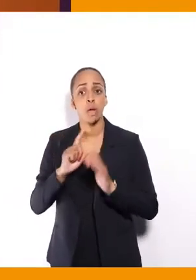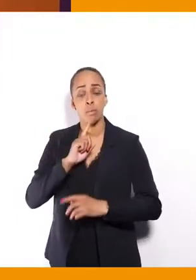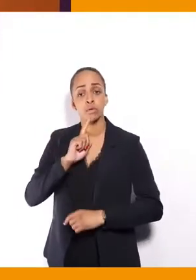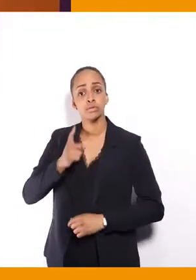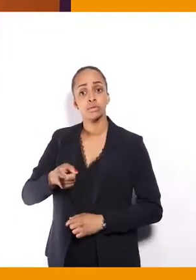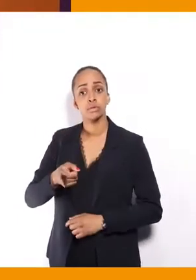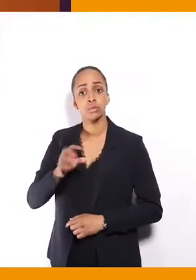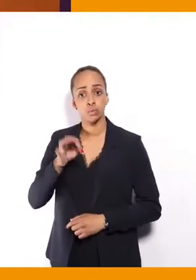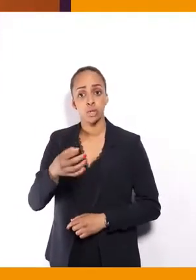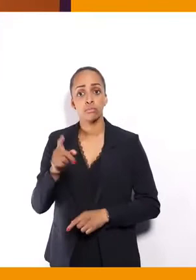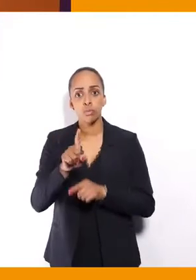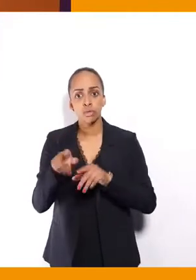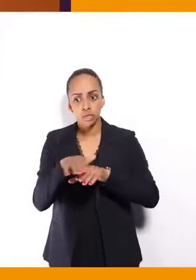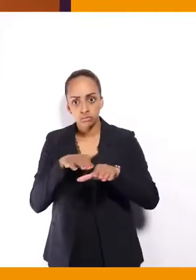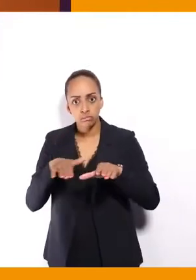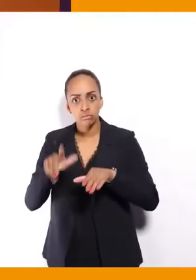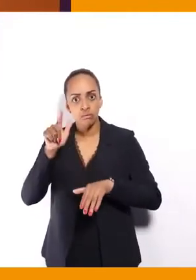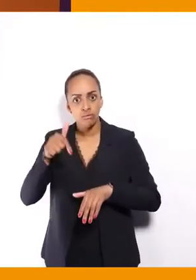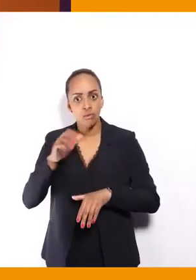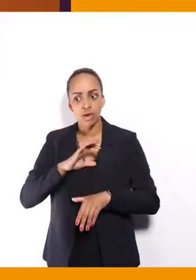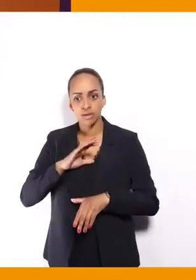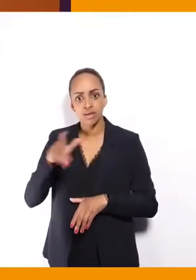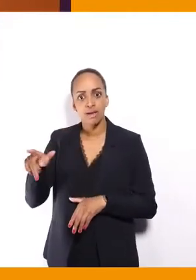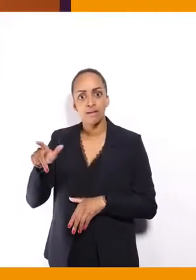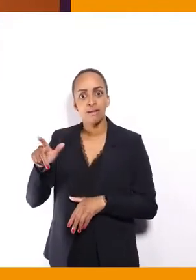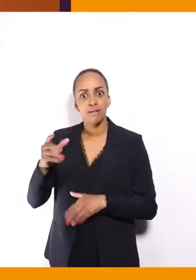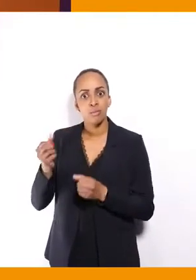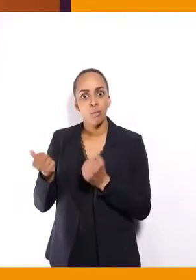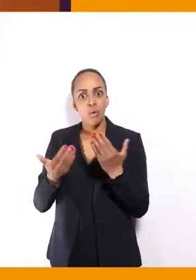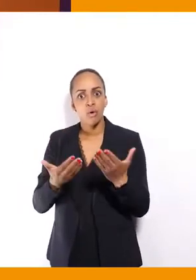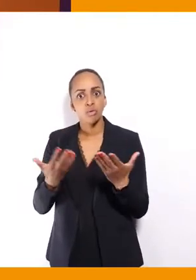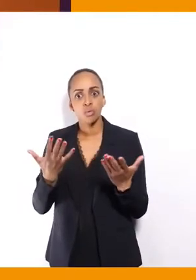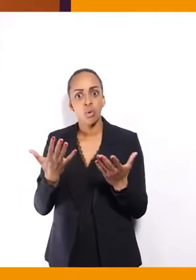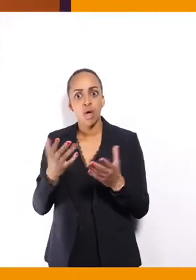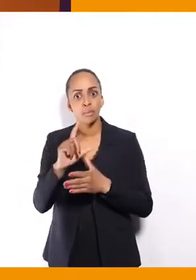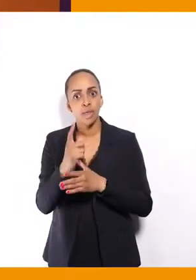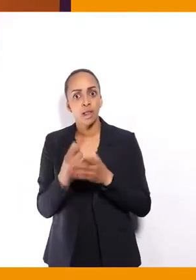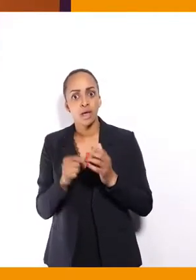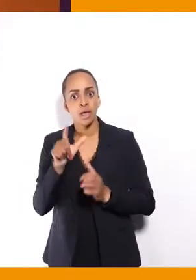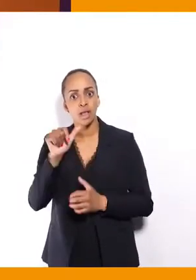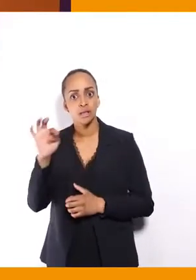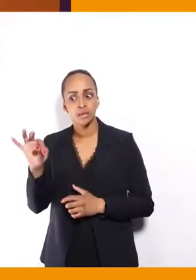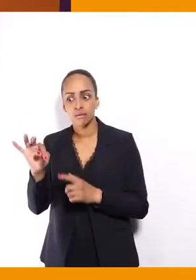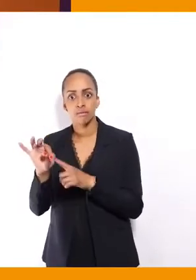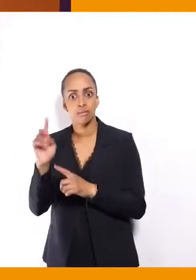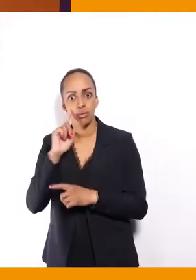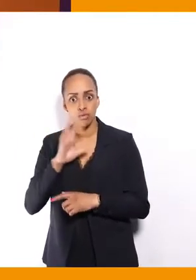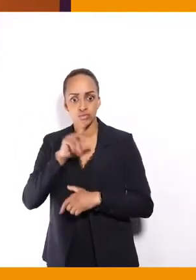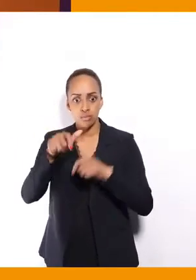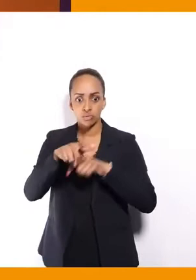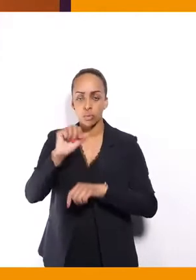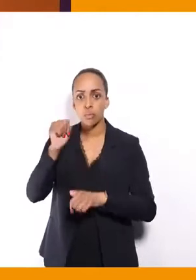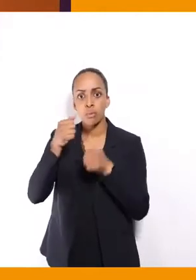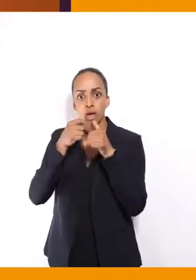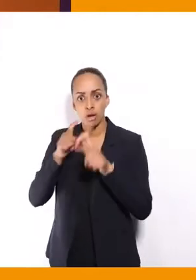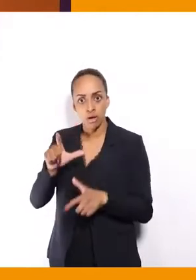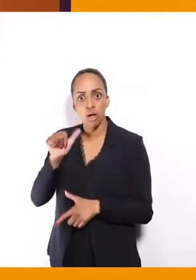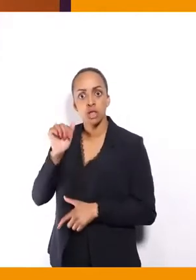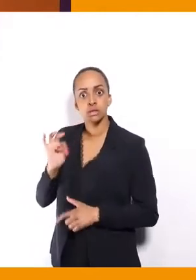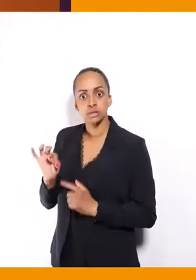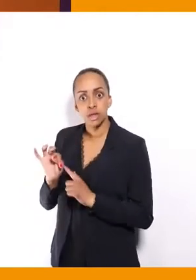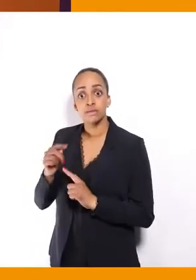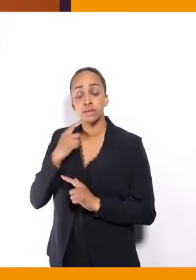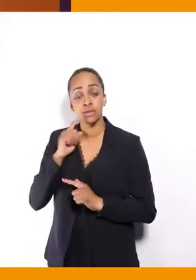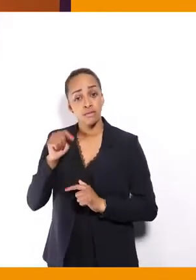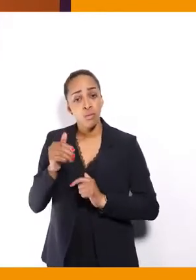il faut aussi penser à la version bilingue en langue des signes, pour les personnes dont c'est la première langue, et faire en sorte que le programme et les